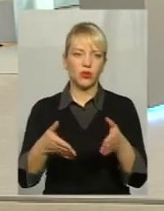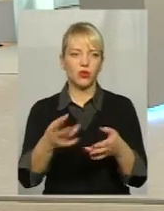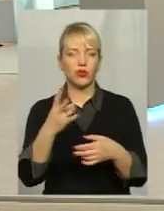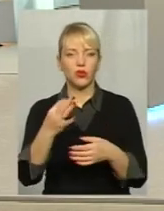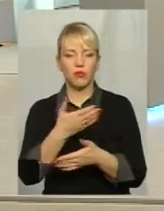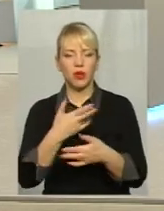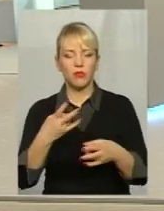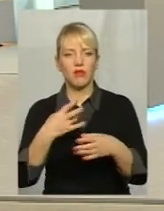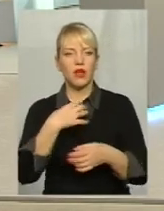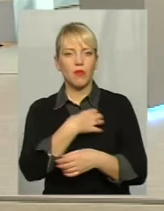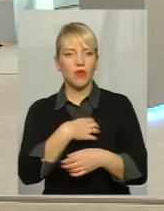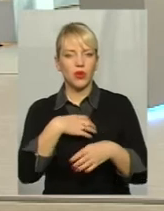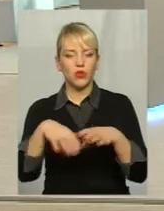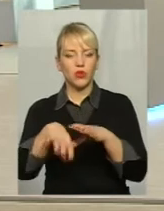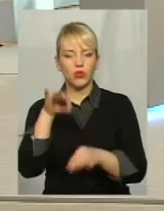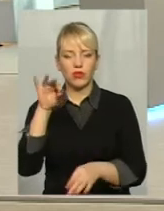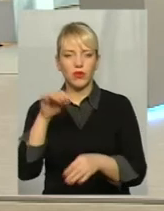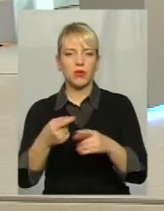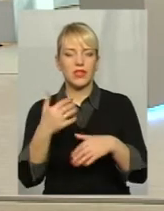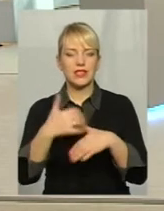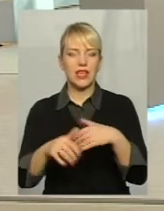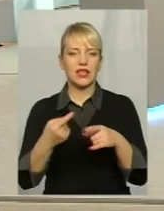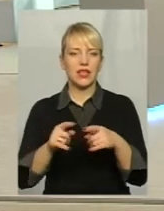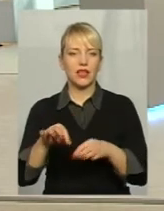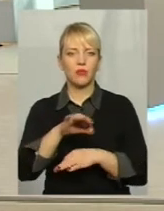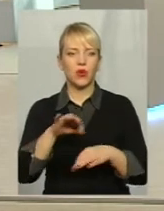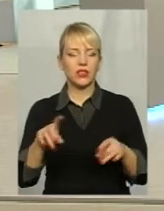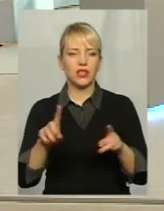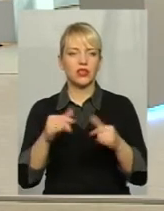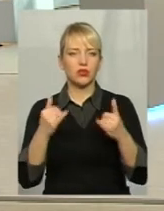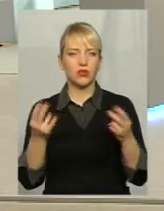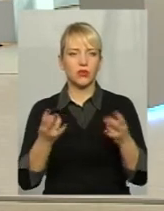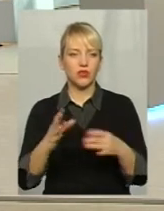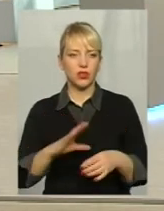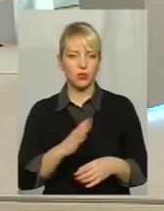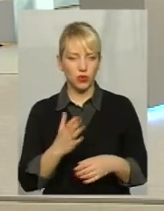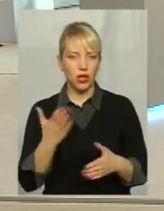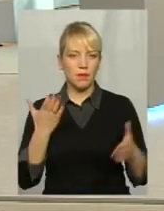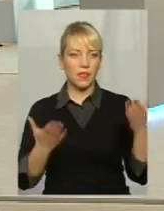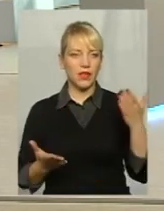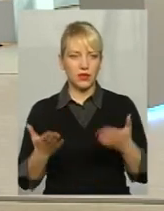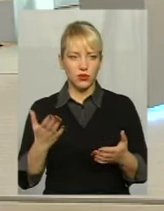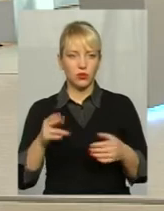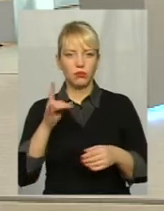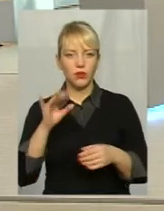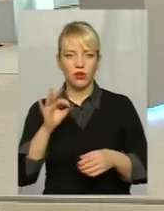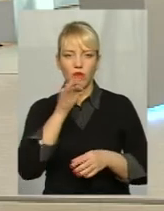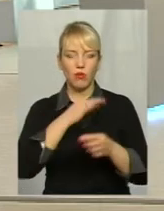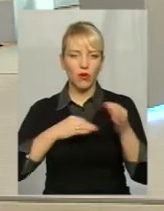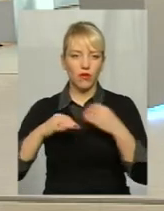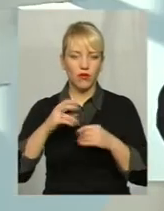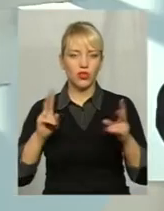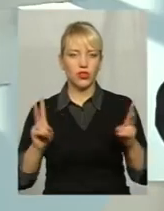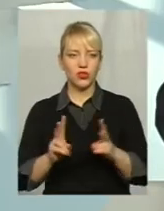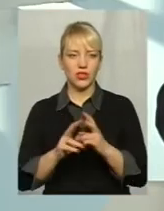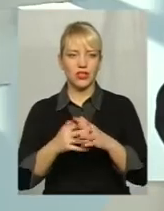маємо вибрати пріоритет серед тих проєктів, які сьогодні мають бути Якщо при обговоренні, при зустрічі в селі